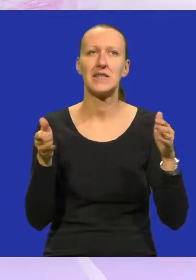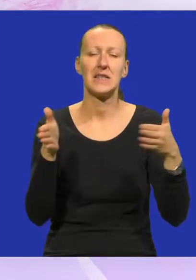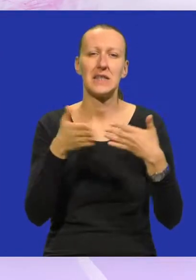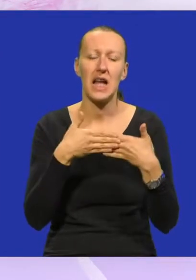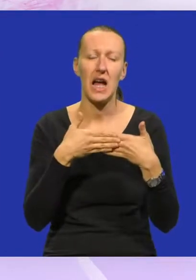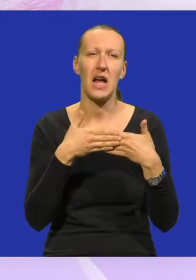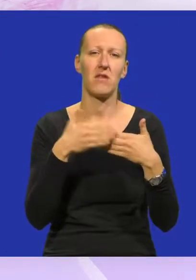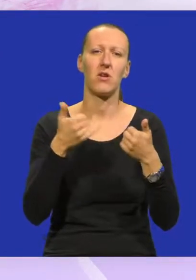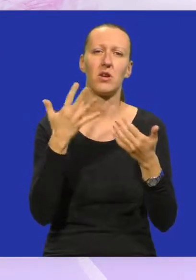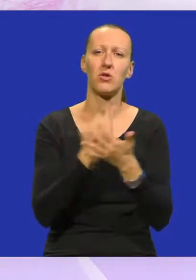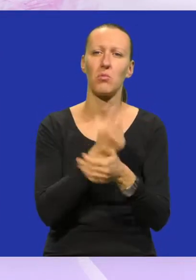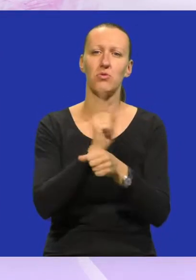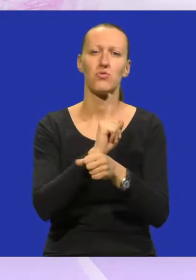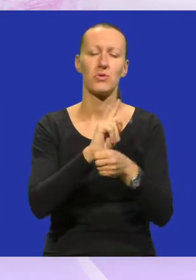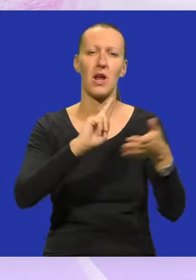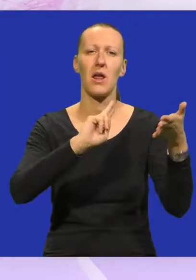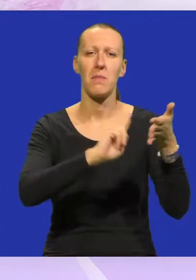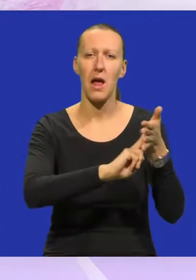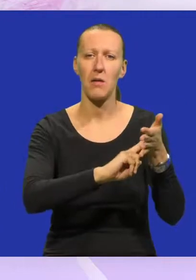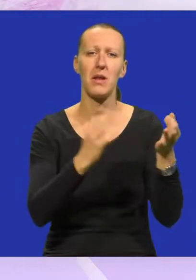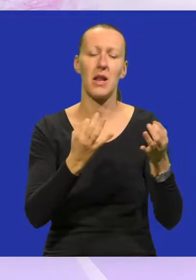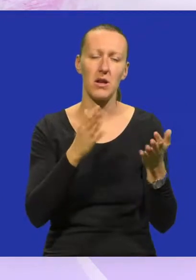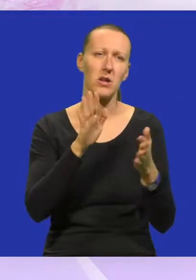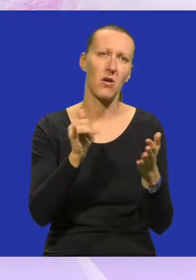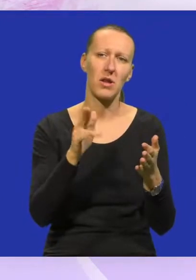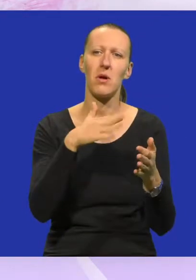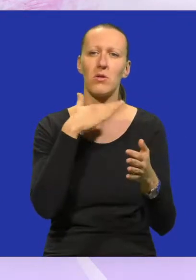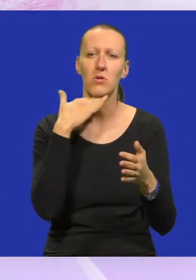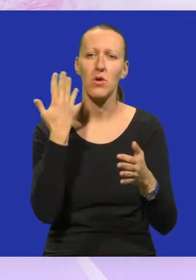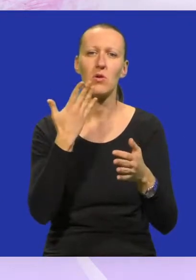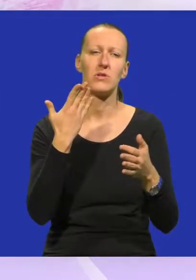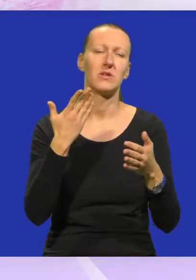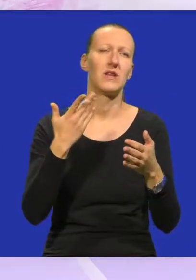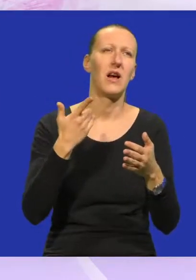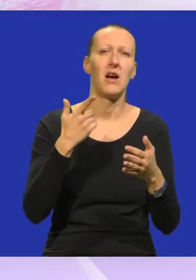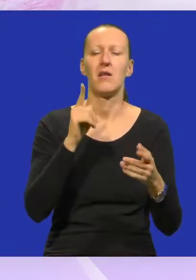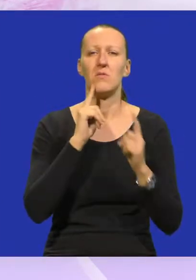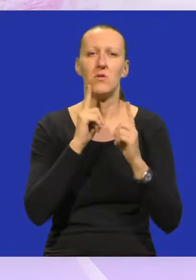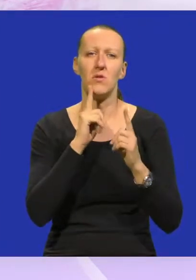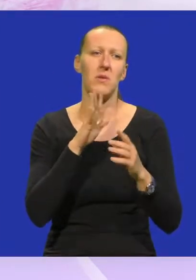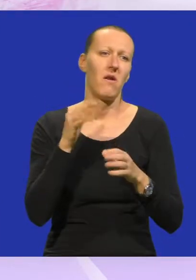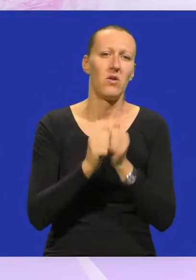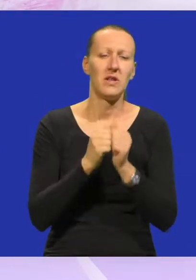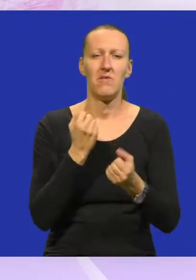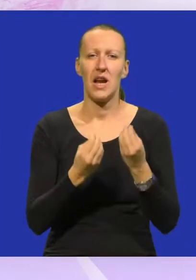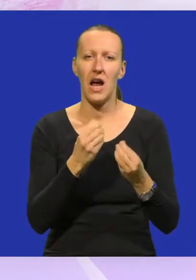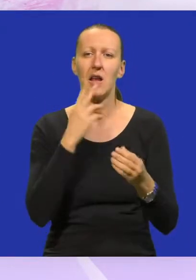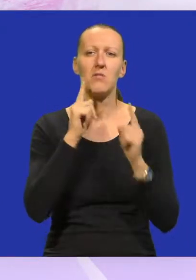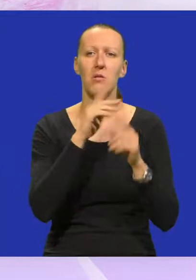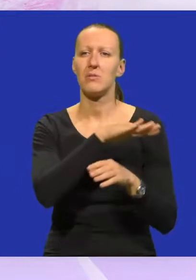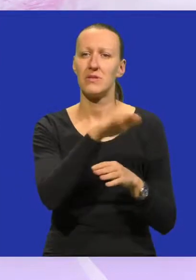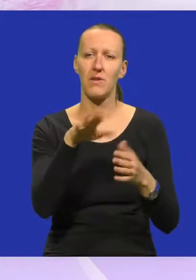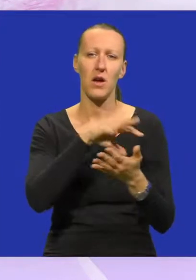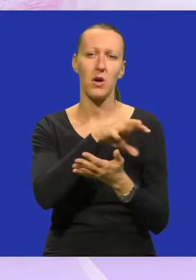dvoranu ili dobije žutu naljepnicu ili nešto. Tako da ima dosta improvizacije. Ali mogu reći da sve, ali apsolutno sve